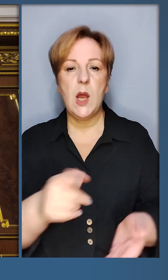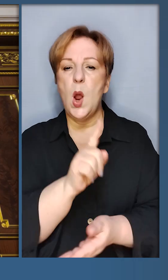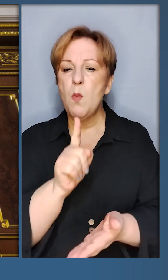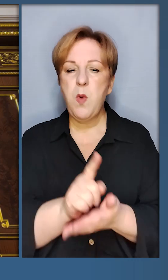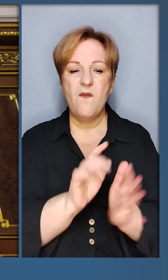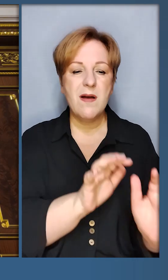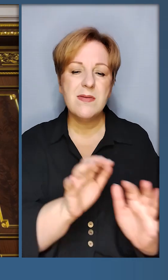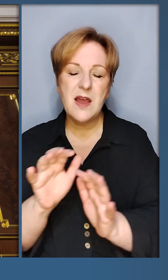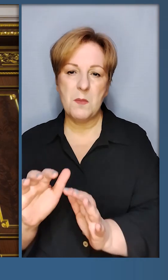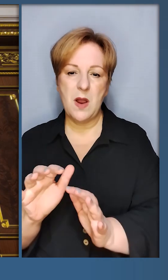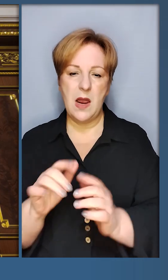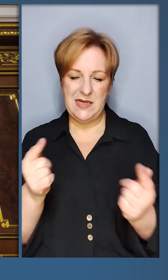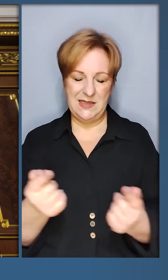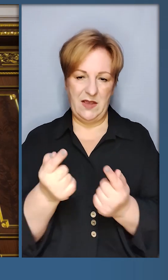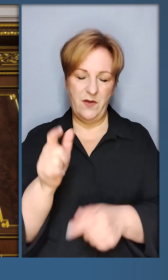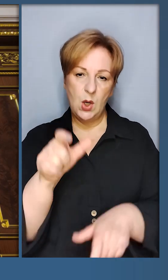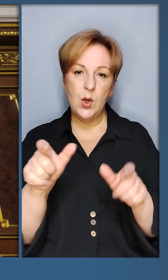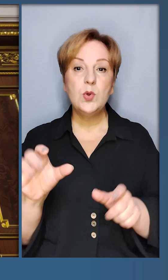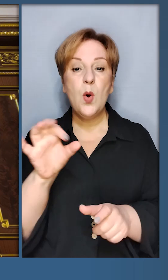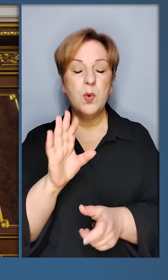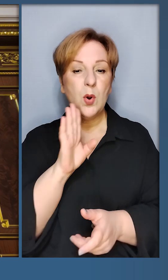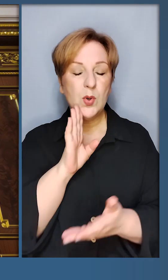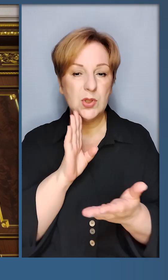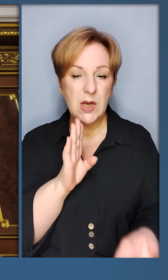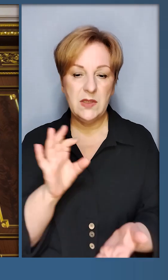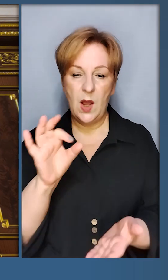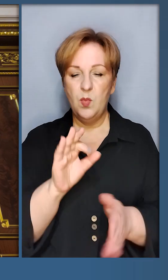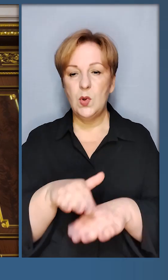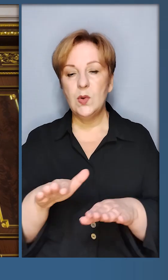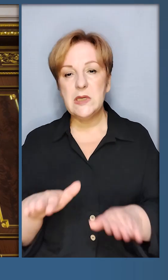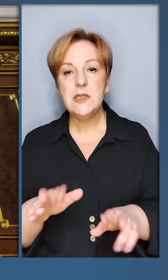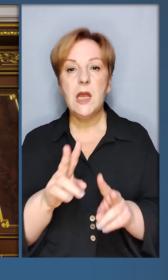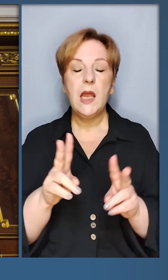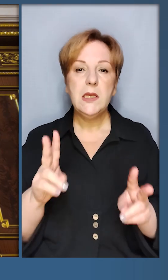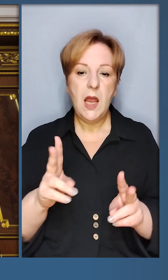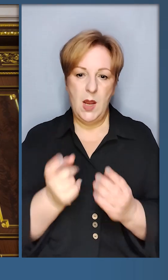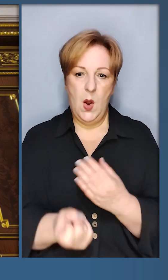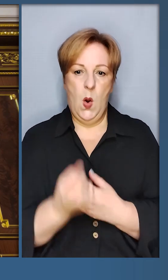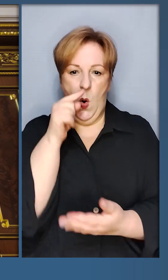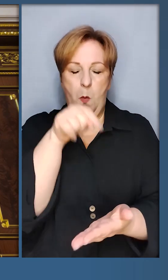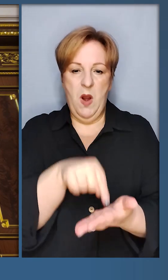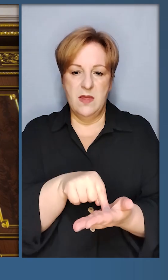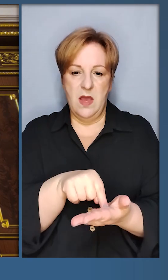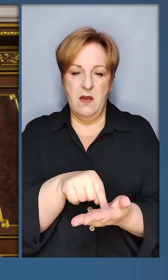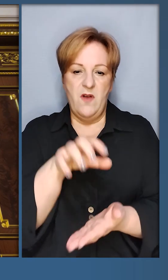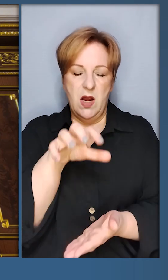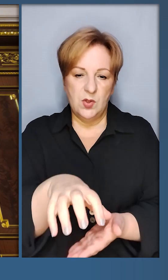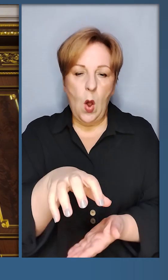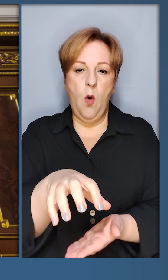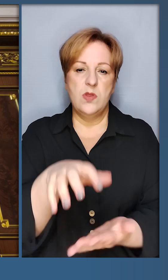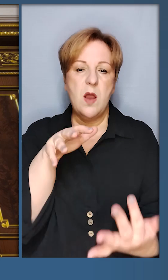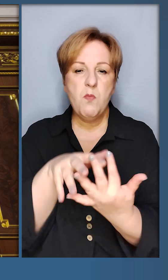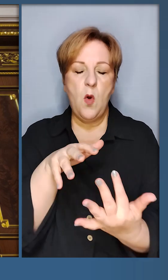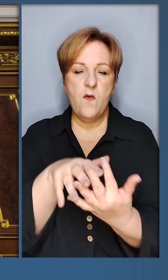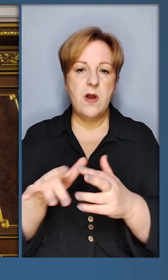сторони повинні дбати про цивільних людей, про жінок, про дітей, які опинились в зоні бойових